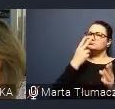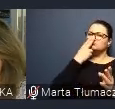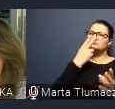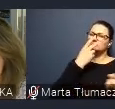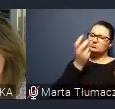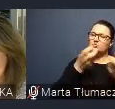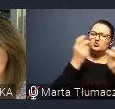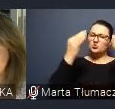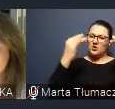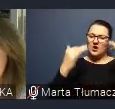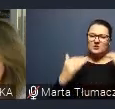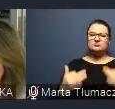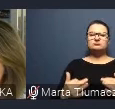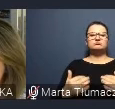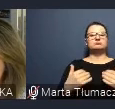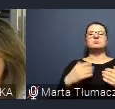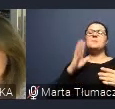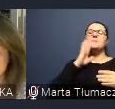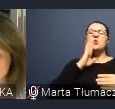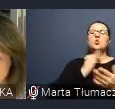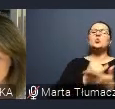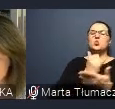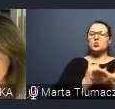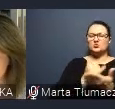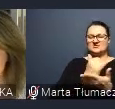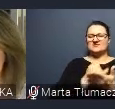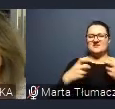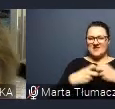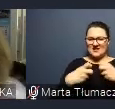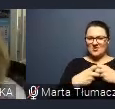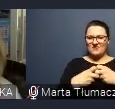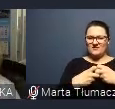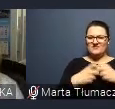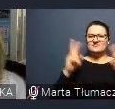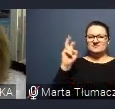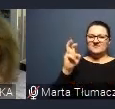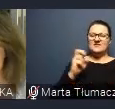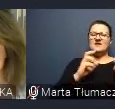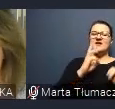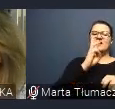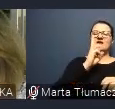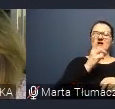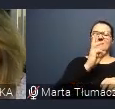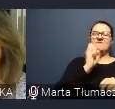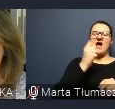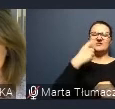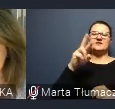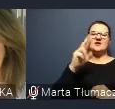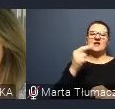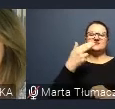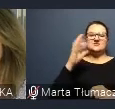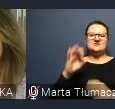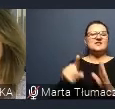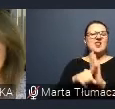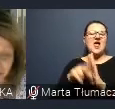możecie tam Państwo znaleźć taki kurs internetowy, kwadrans dla terapii. Nie bez przyczyny jest to nazwa kwadrans, dlatego że